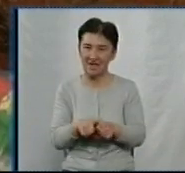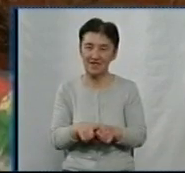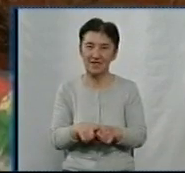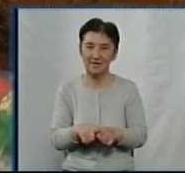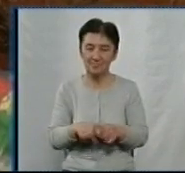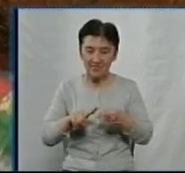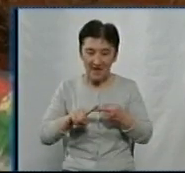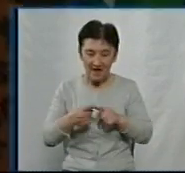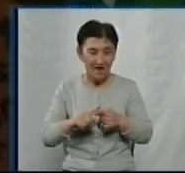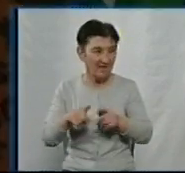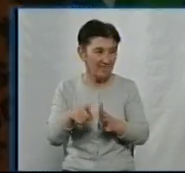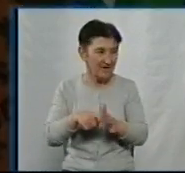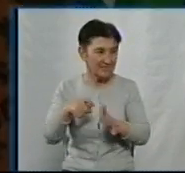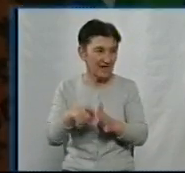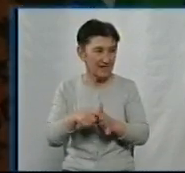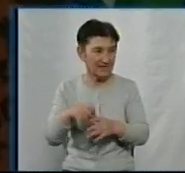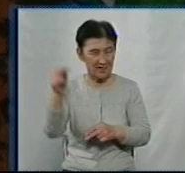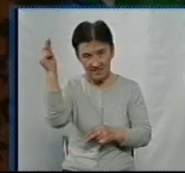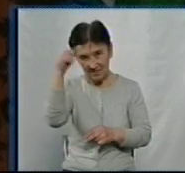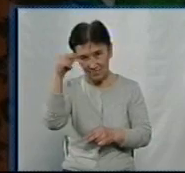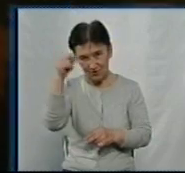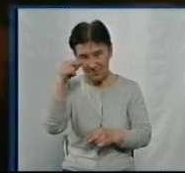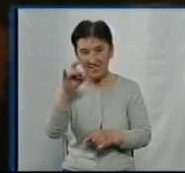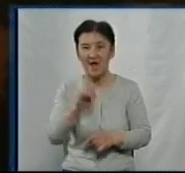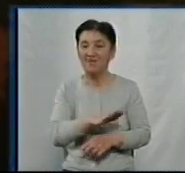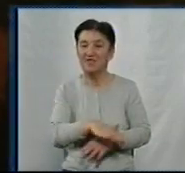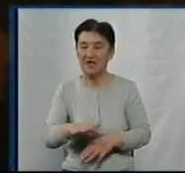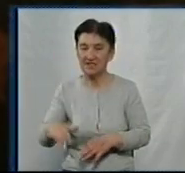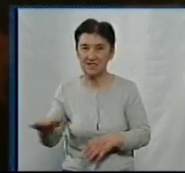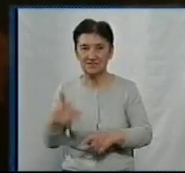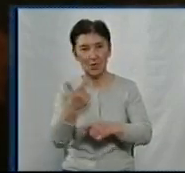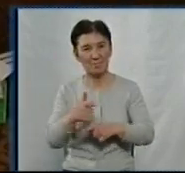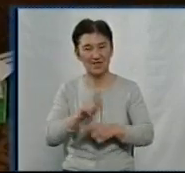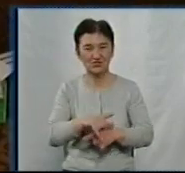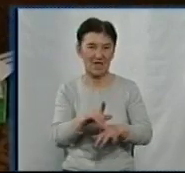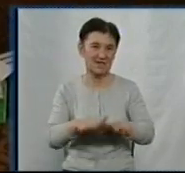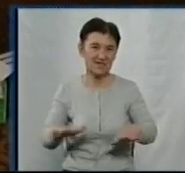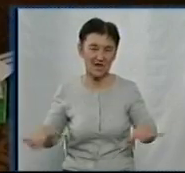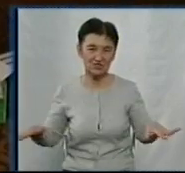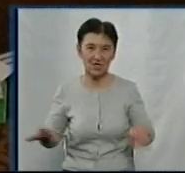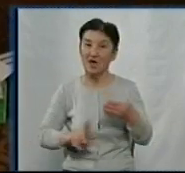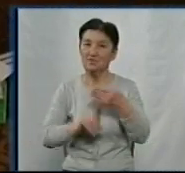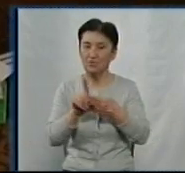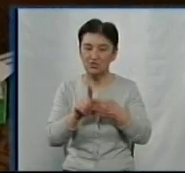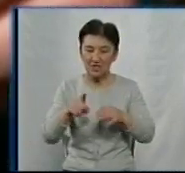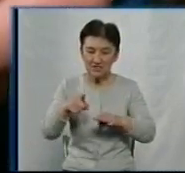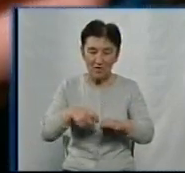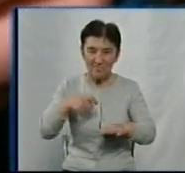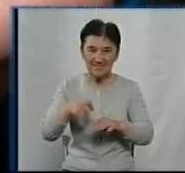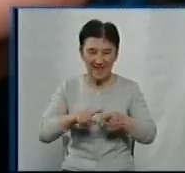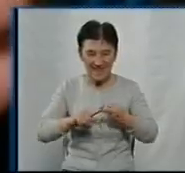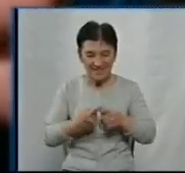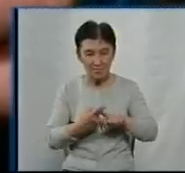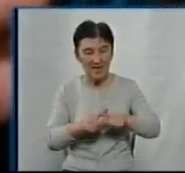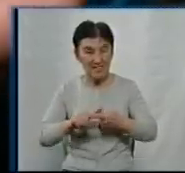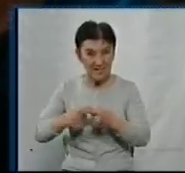дитинстві, розповідає жінка. Відтоді створювала різні речі, здебільшого дитячі. Спочатку в'язала тільки спицями. Згодом